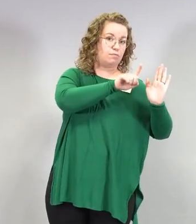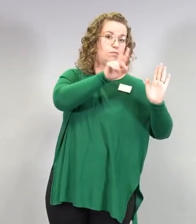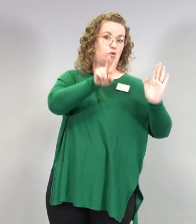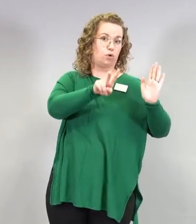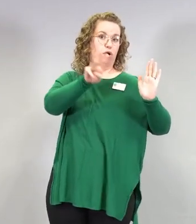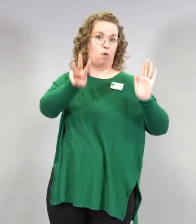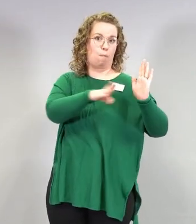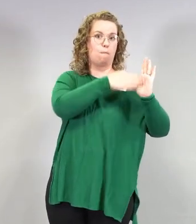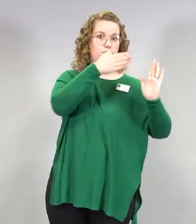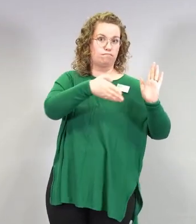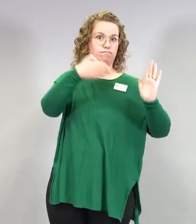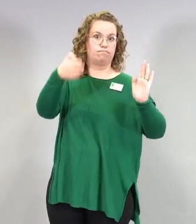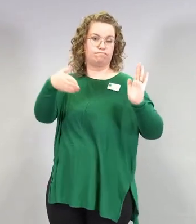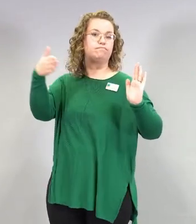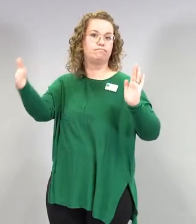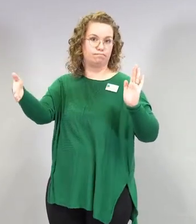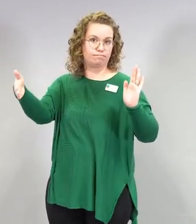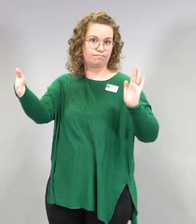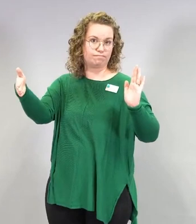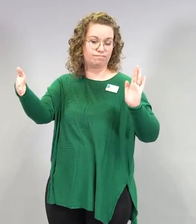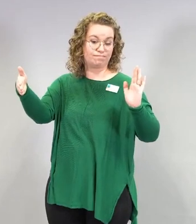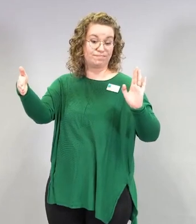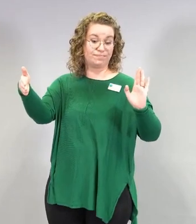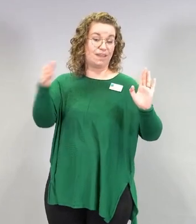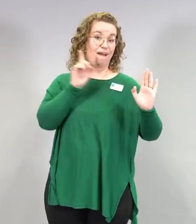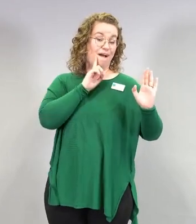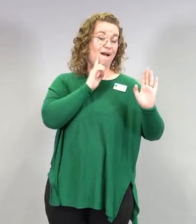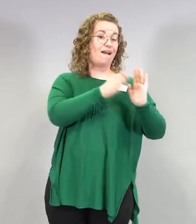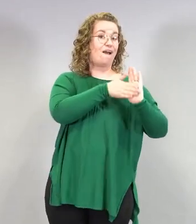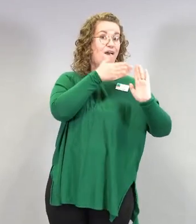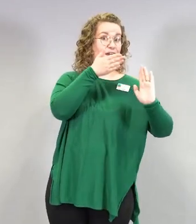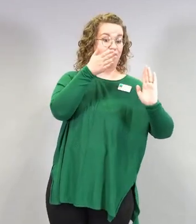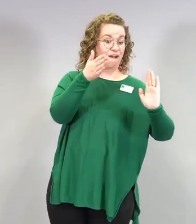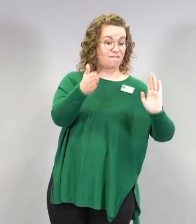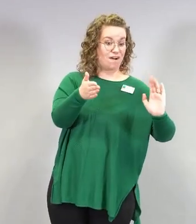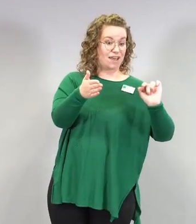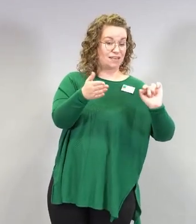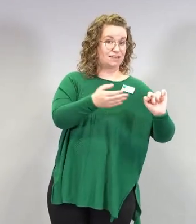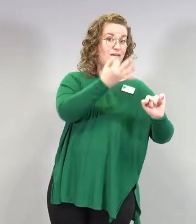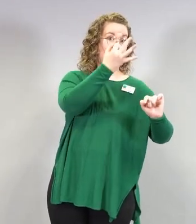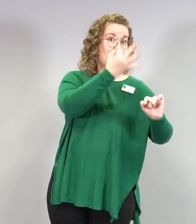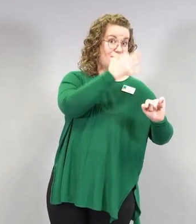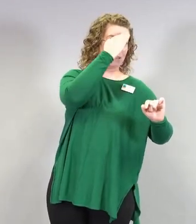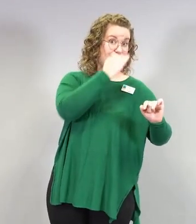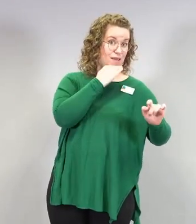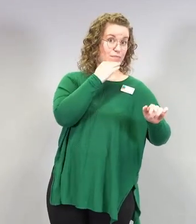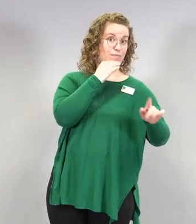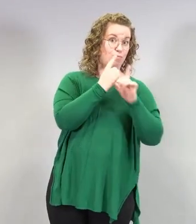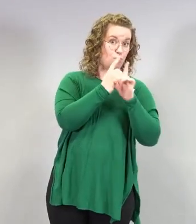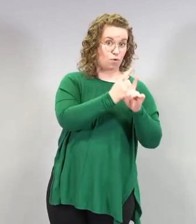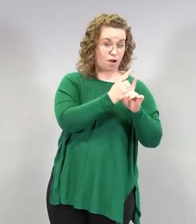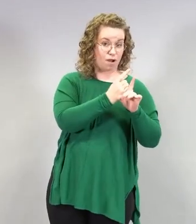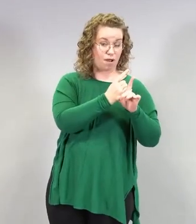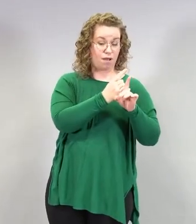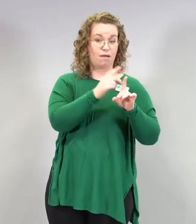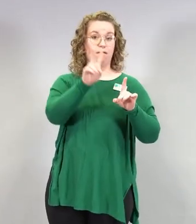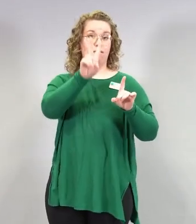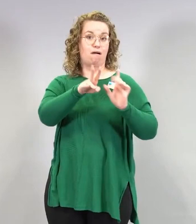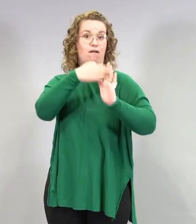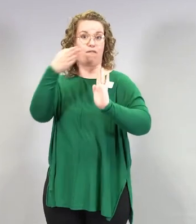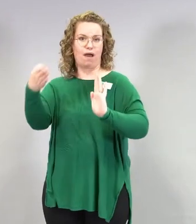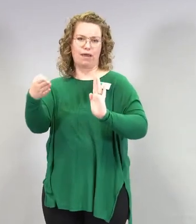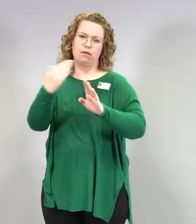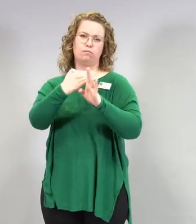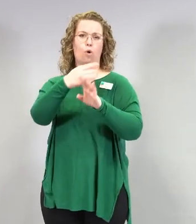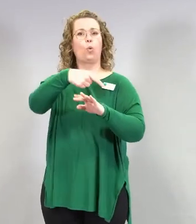Niissä on sitten eri määrä henkilöitä, taas faasi ykkösessä 80 ja sitten faasi kakkosessa noin tuhat. Ja sitten